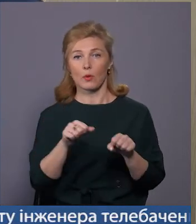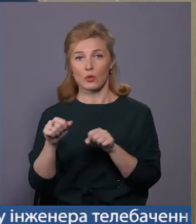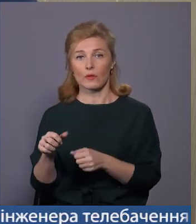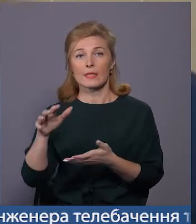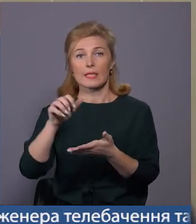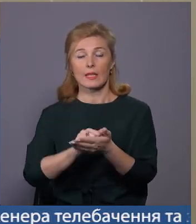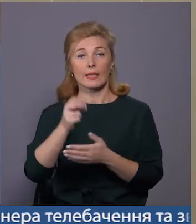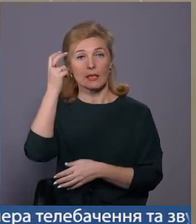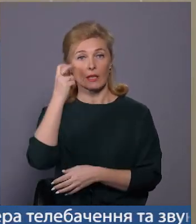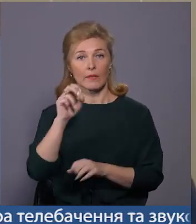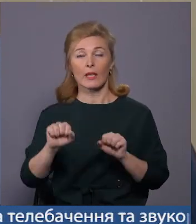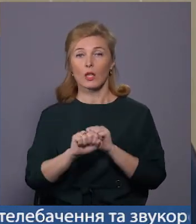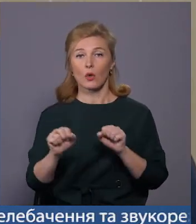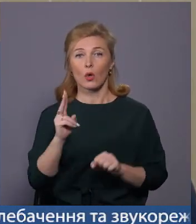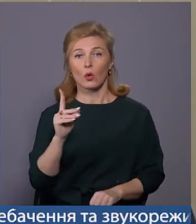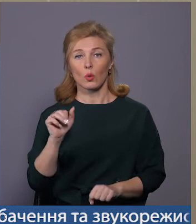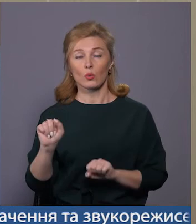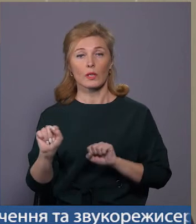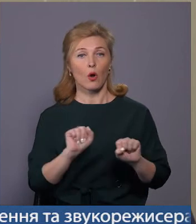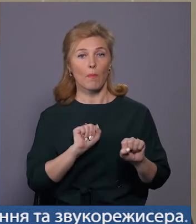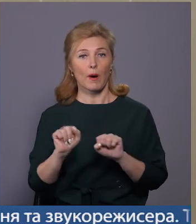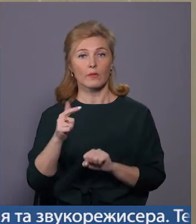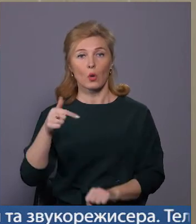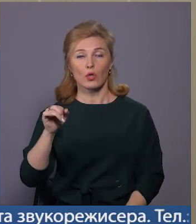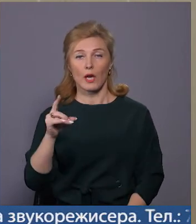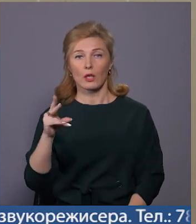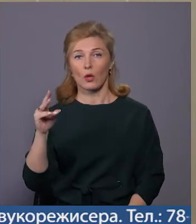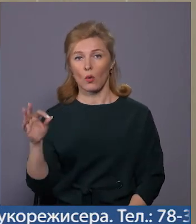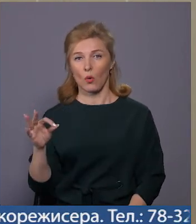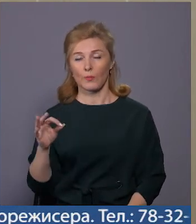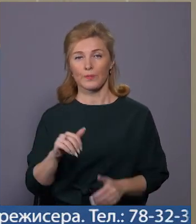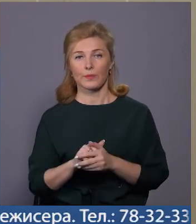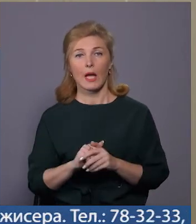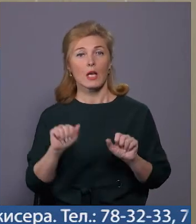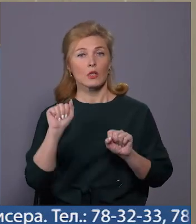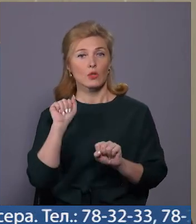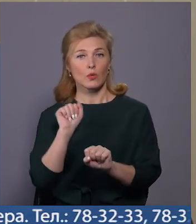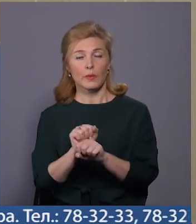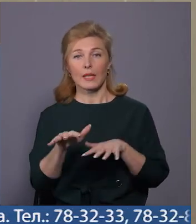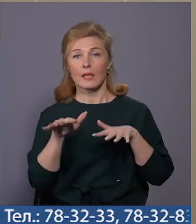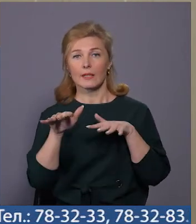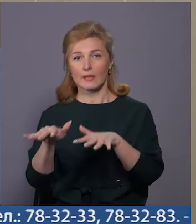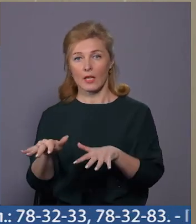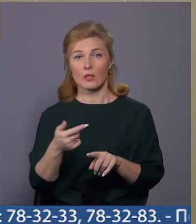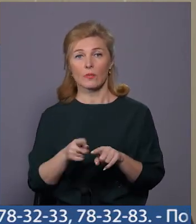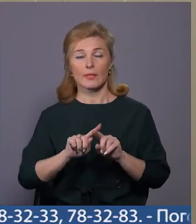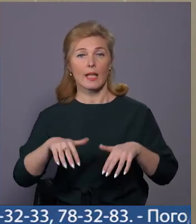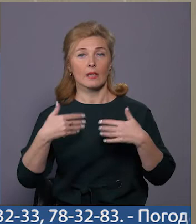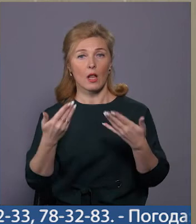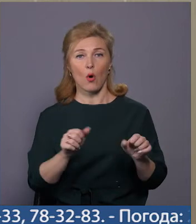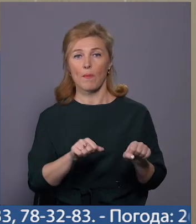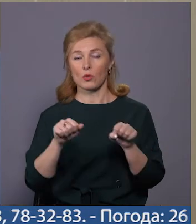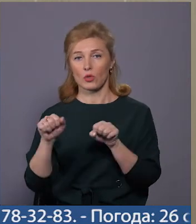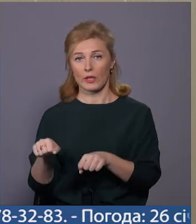зайняти Київ. Герої Крут, якими командував Гончаренко, зупинили наступ більшовиків. Це дало можливість Української